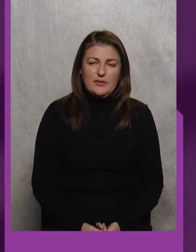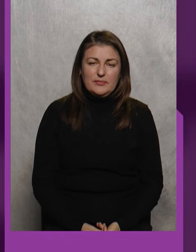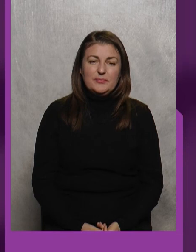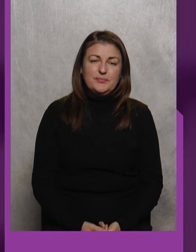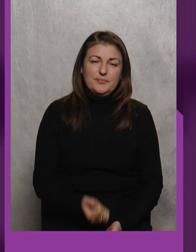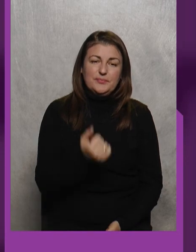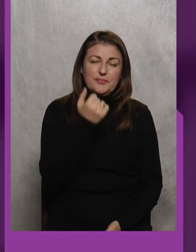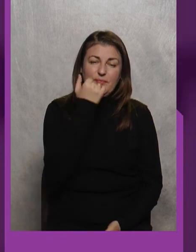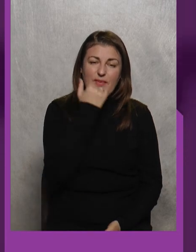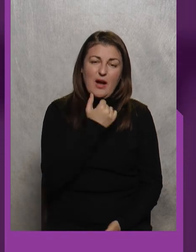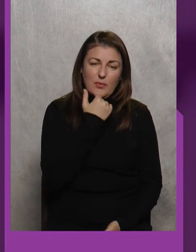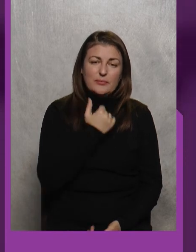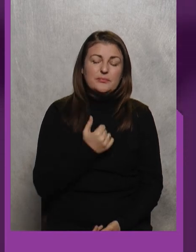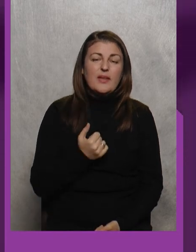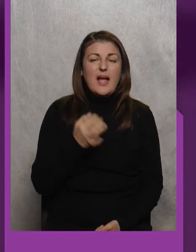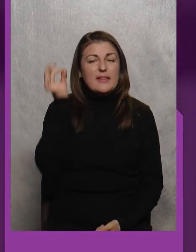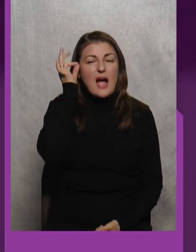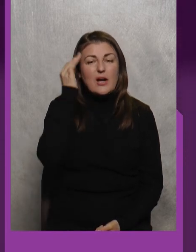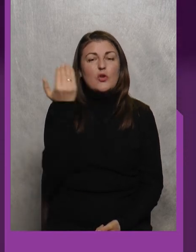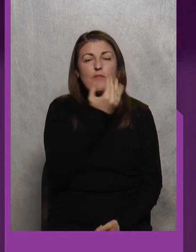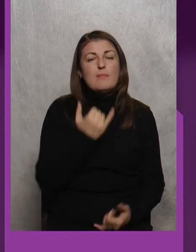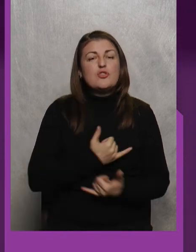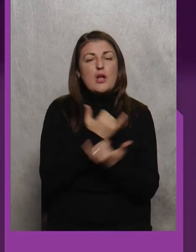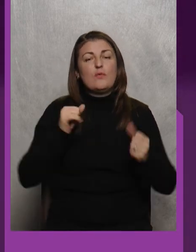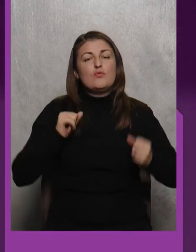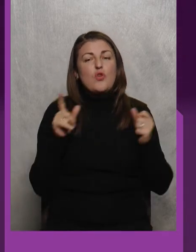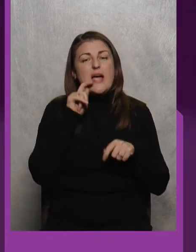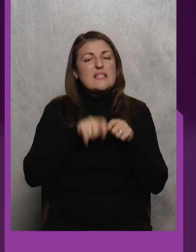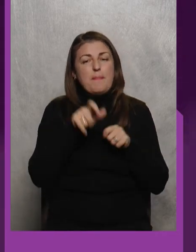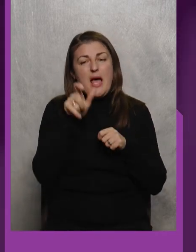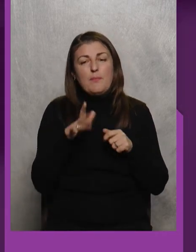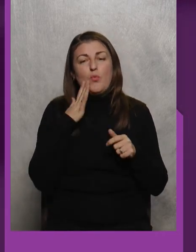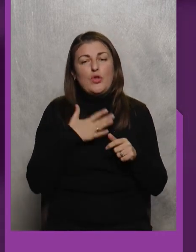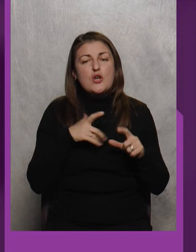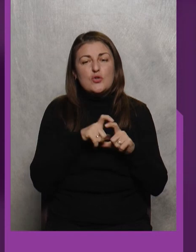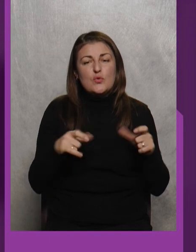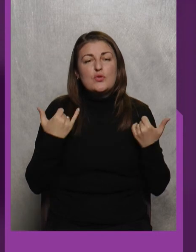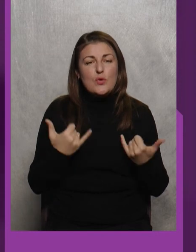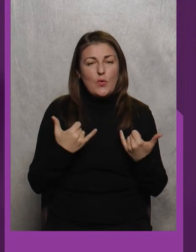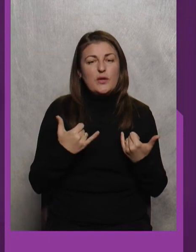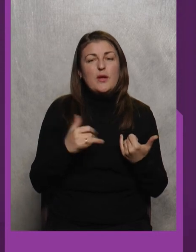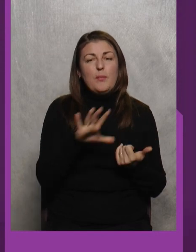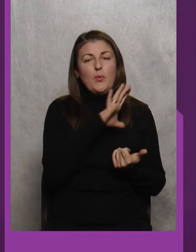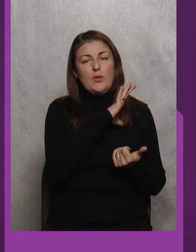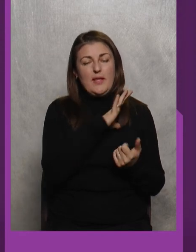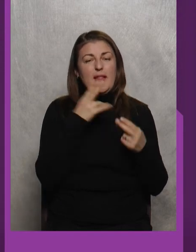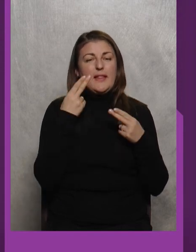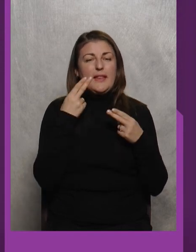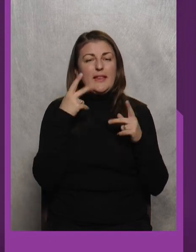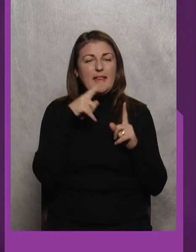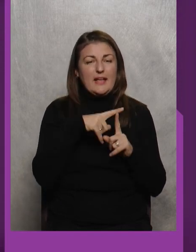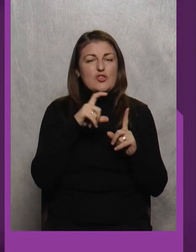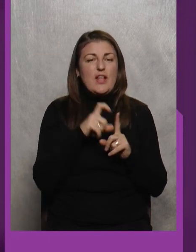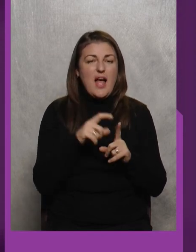Дякую Нагадаю вам, шановні друзі Що експертами у нашій студії сьогодні були Технічний